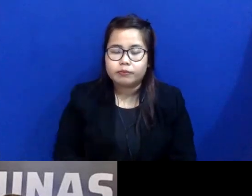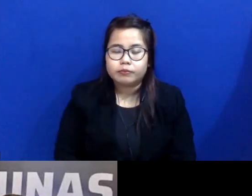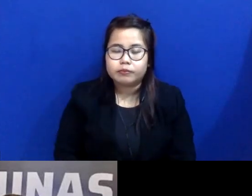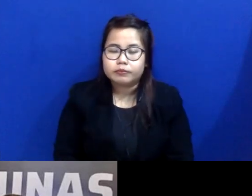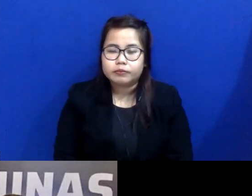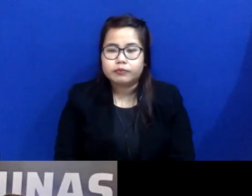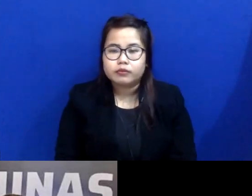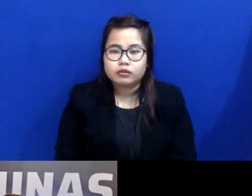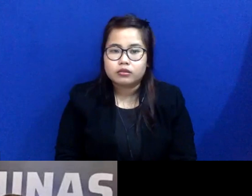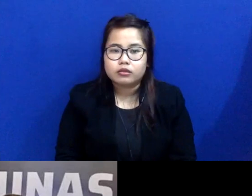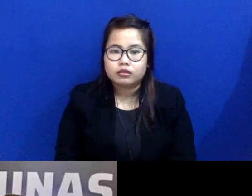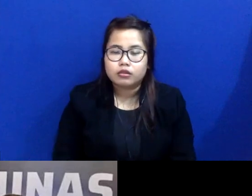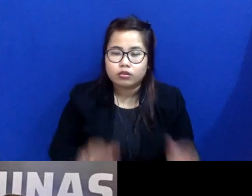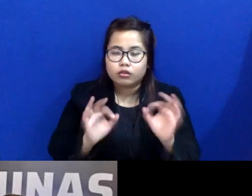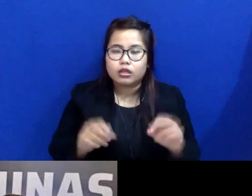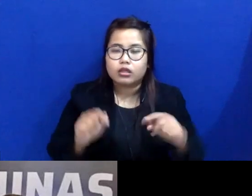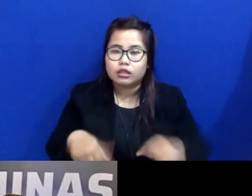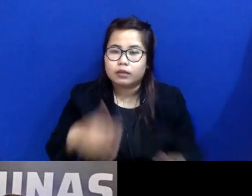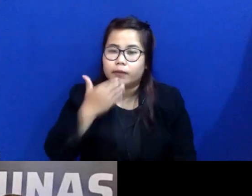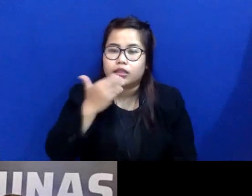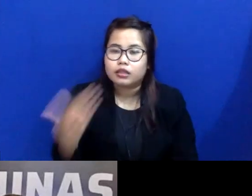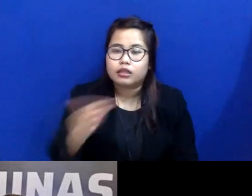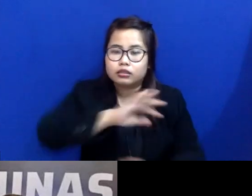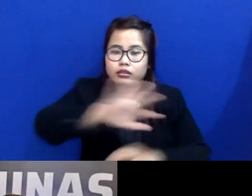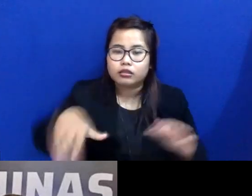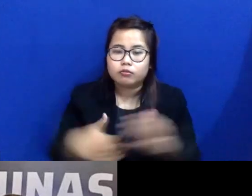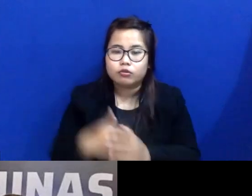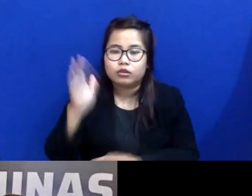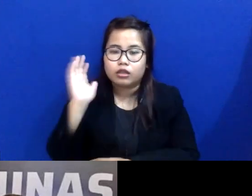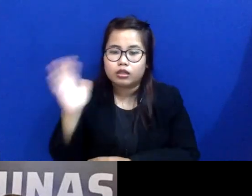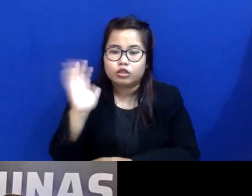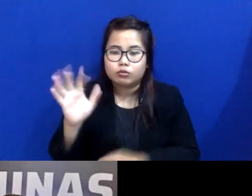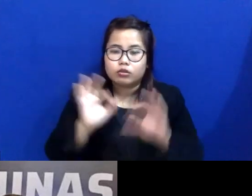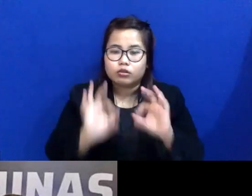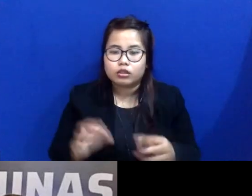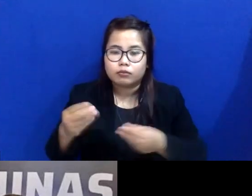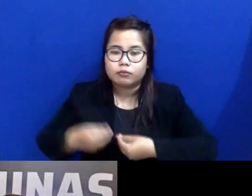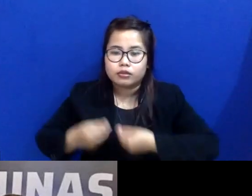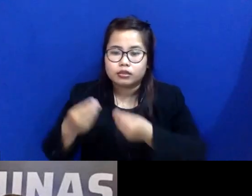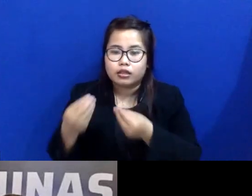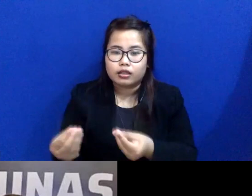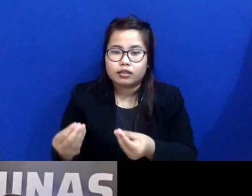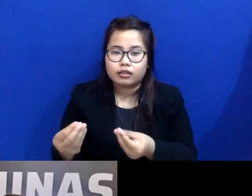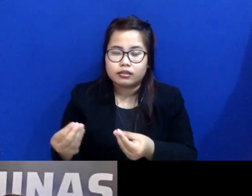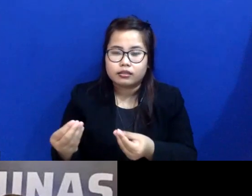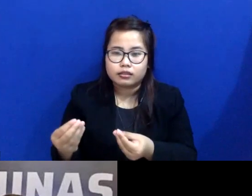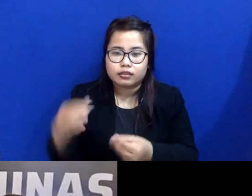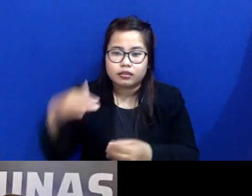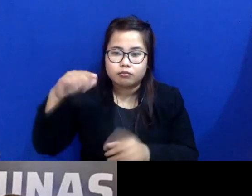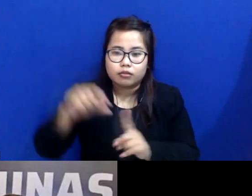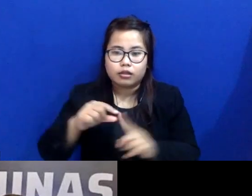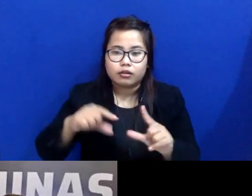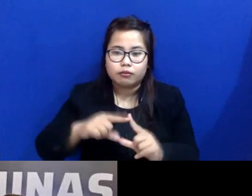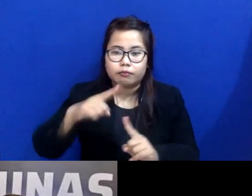tanyaannya kepada seluruh narasumber. Mungkin saya persilakan terlebih dahulu ke Bang Patra